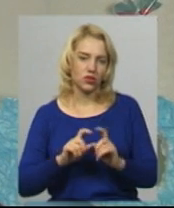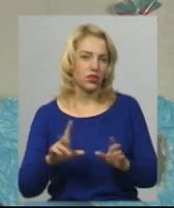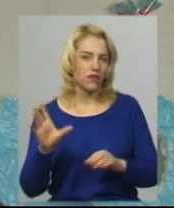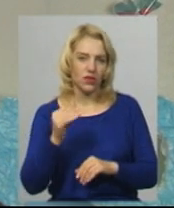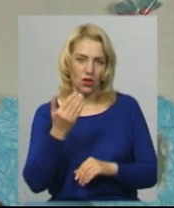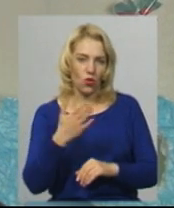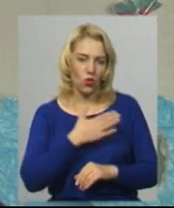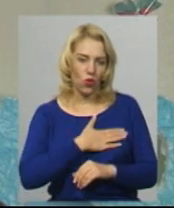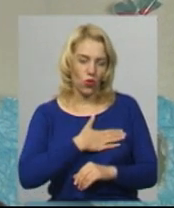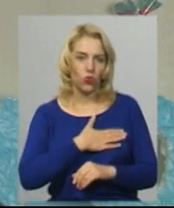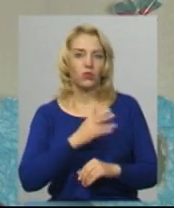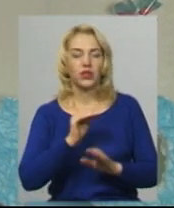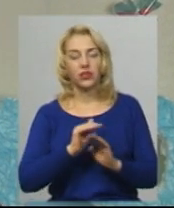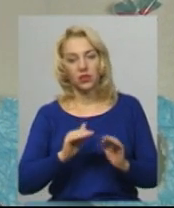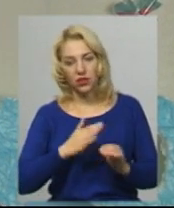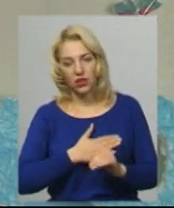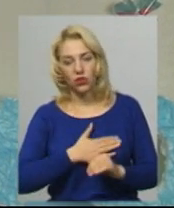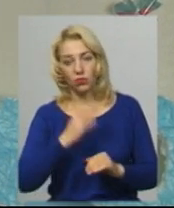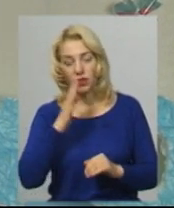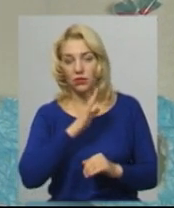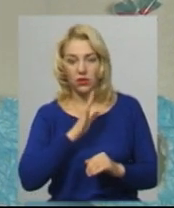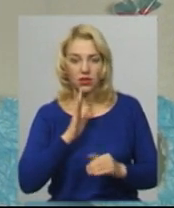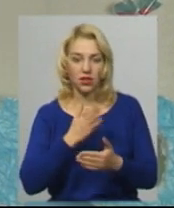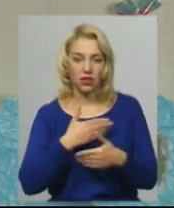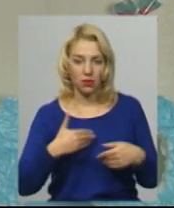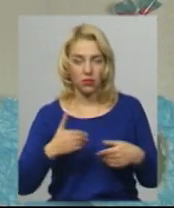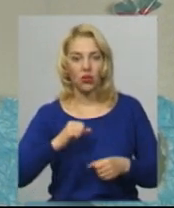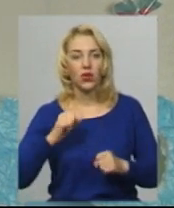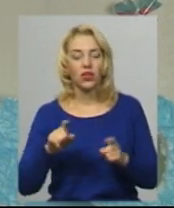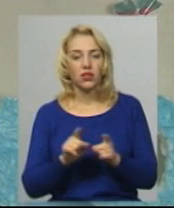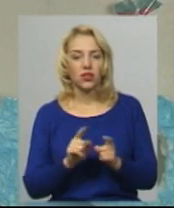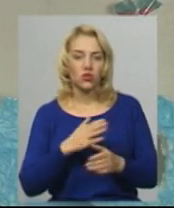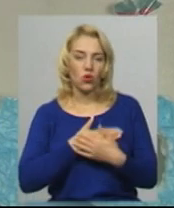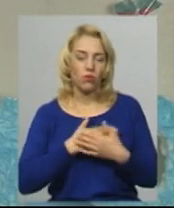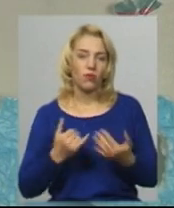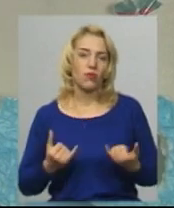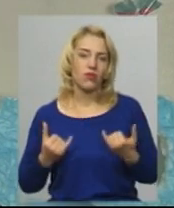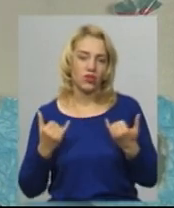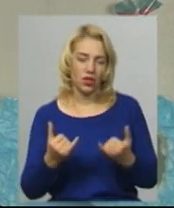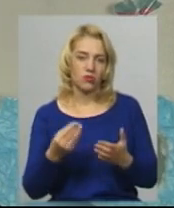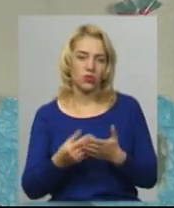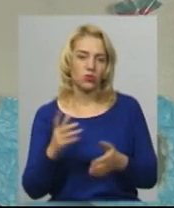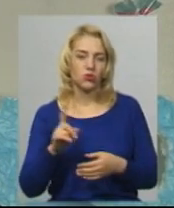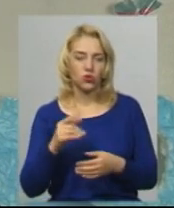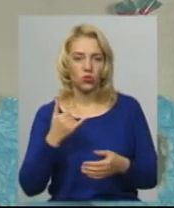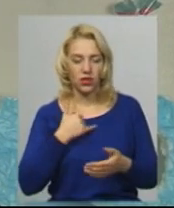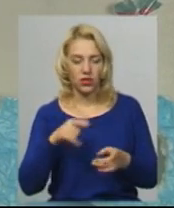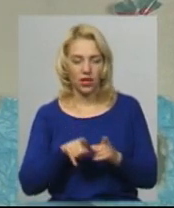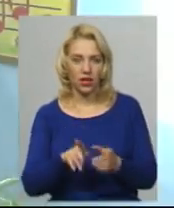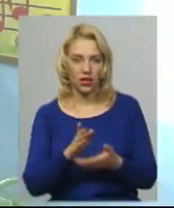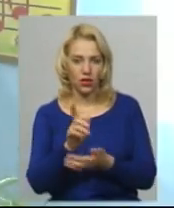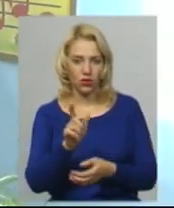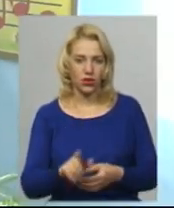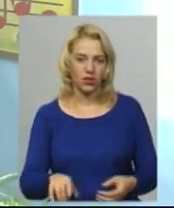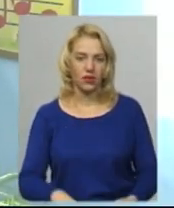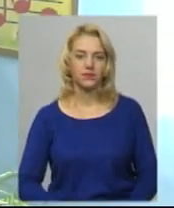люблять, люблять діти, люблять батьки. І ми, колеги, теж любимо і поважаємо. І цінуємо, що в нас працює така людина, як